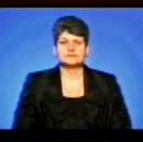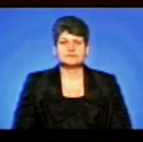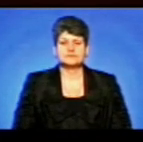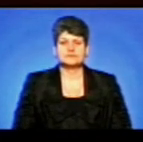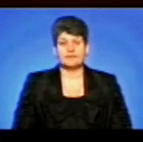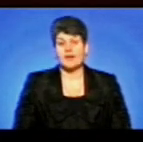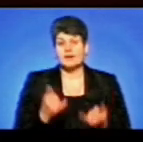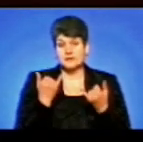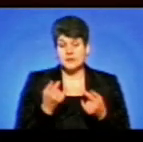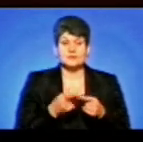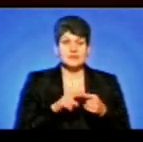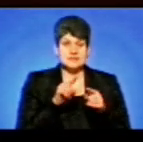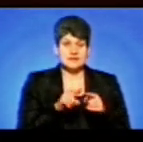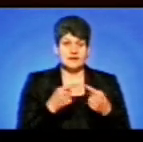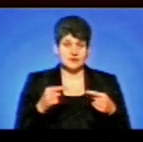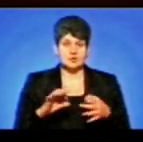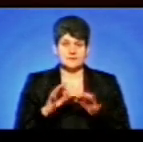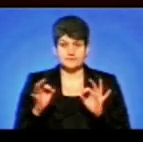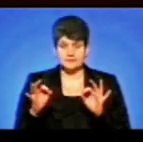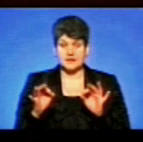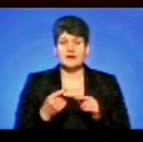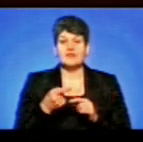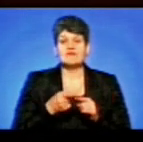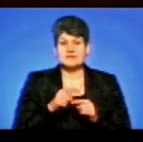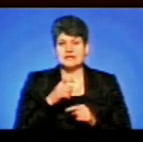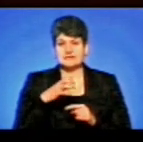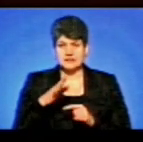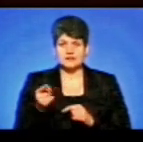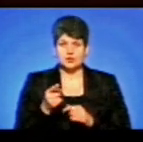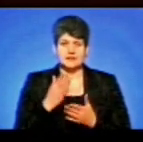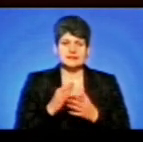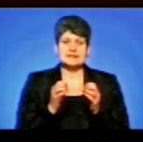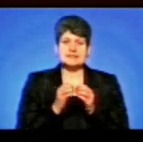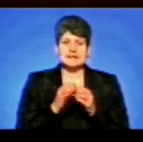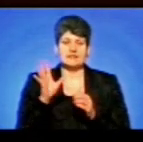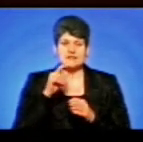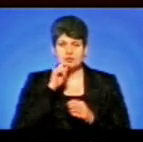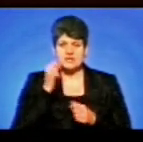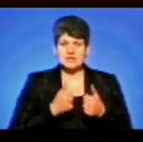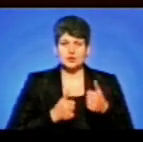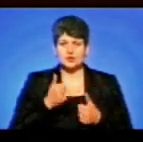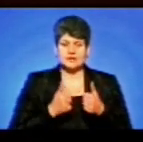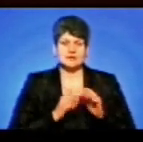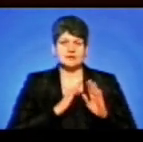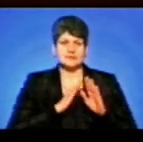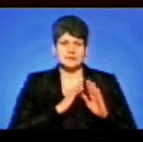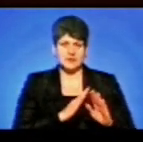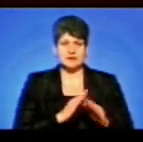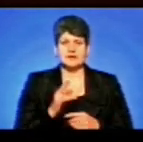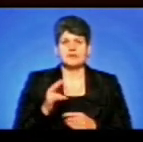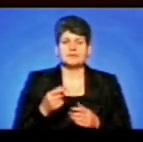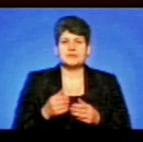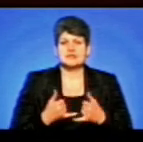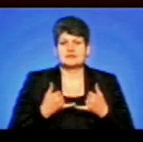А тепер про це та інше детальніше. У ці хвилини у Тернополі триває 10-й всеукраїнський турнір із Кіо Кушенкан карате-до,